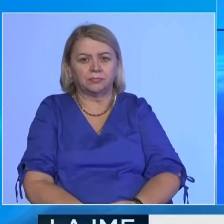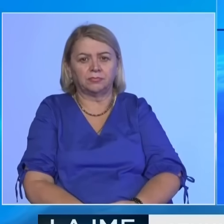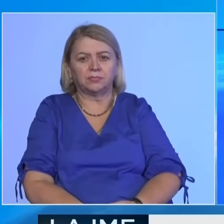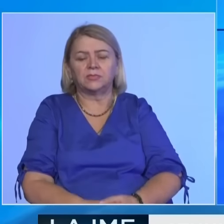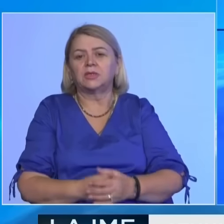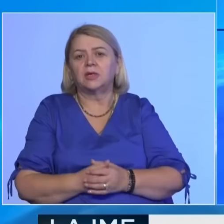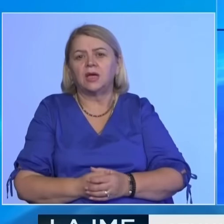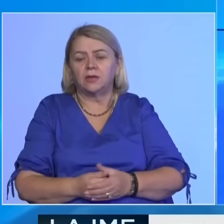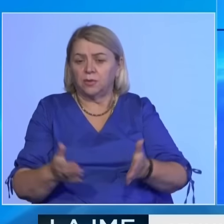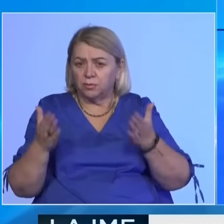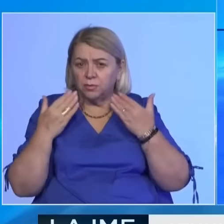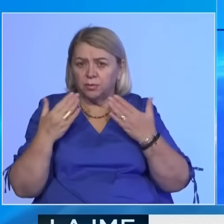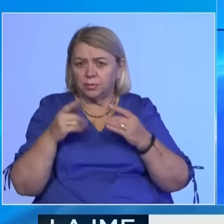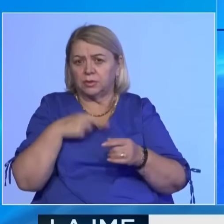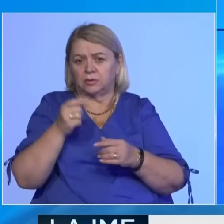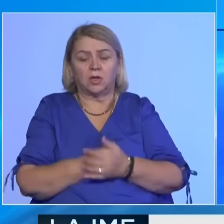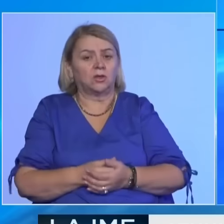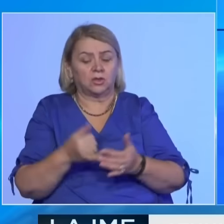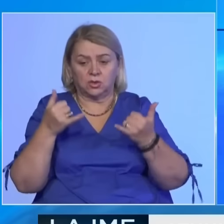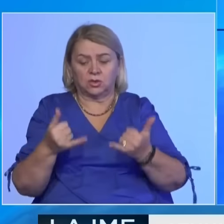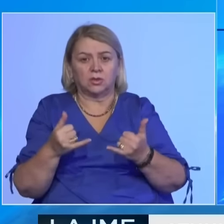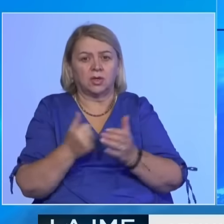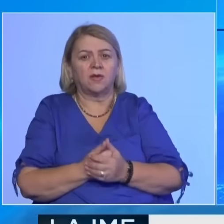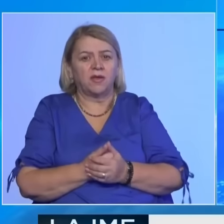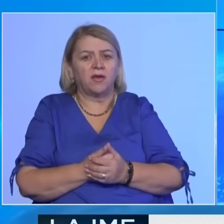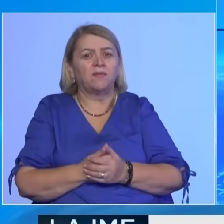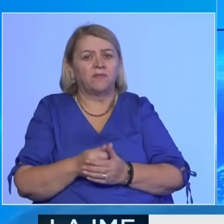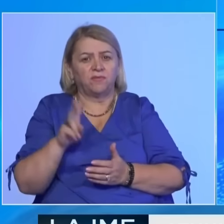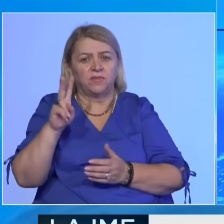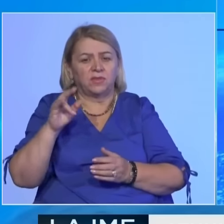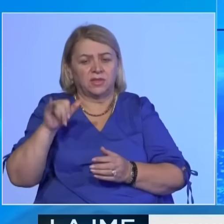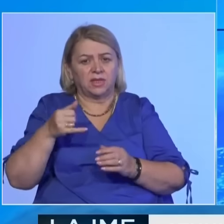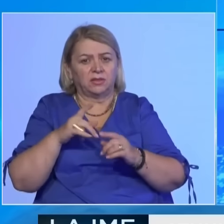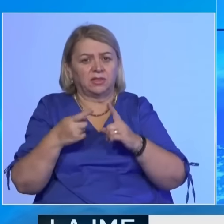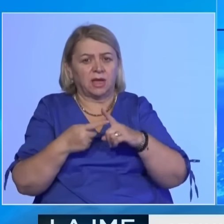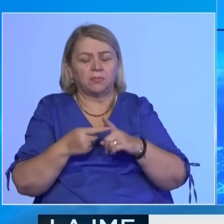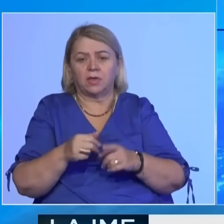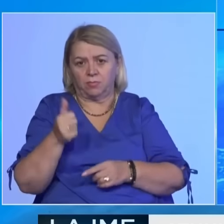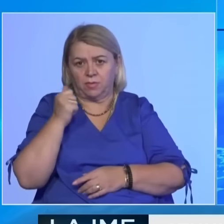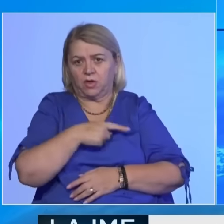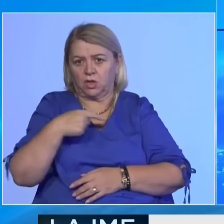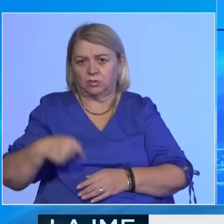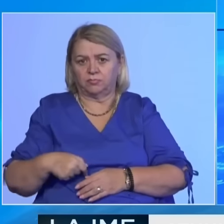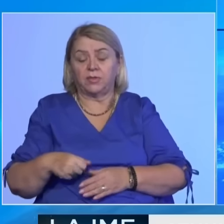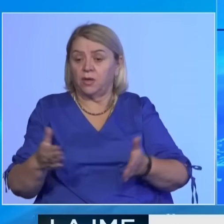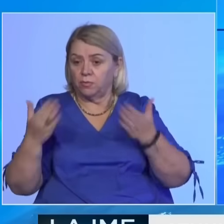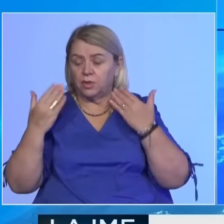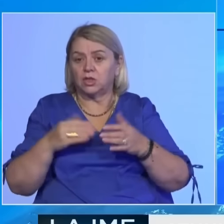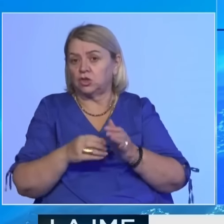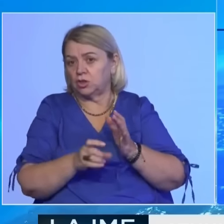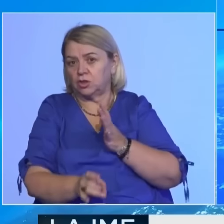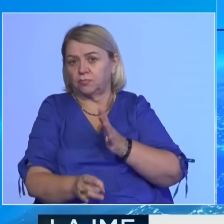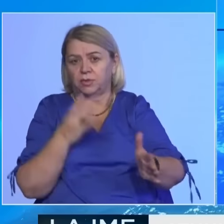Supertaifuni Jagi ka goditur sot Vietnamin, ndërsa mbrëm kishte goditur kinën. Era ka mbritur shpejtsin më shumë se